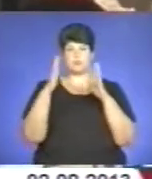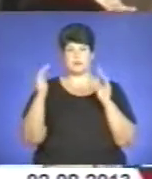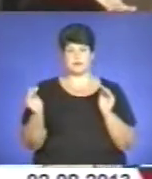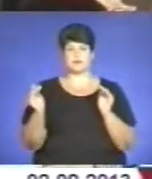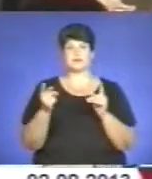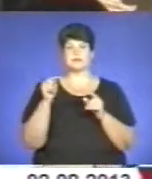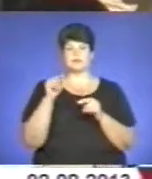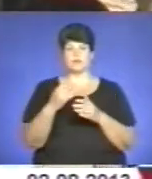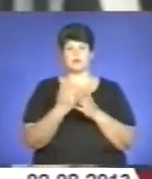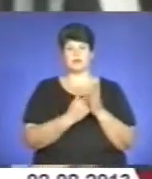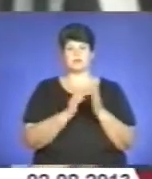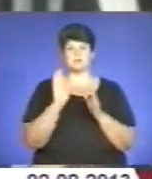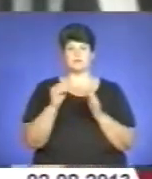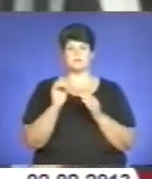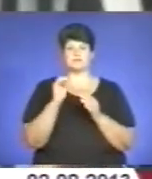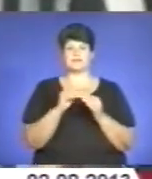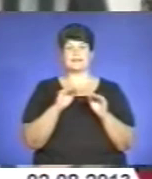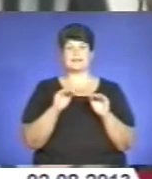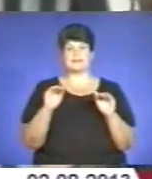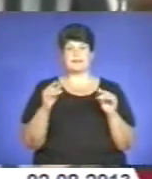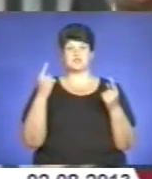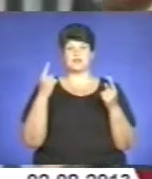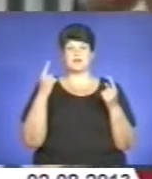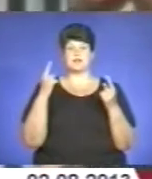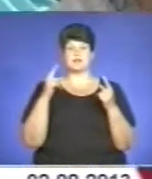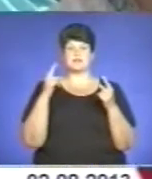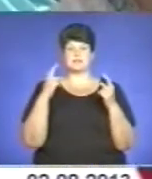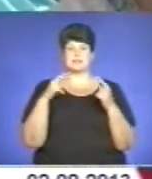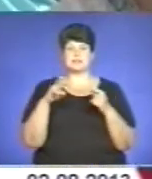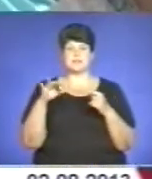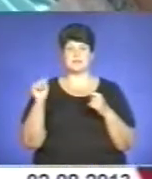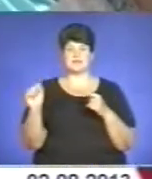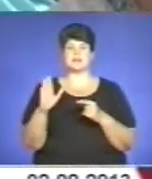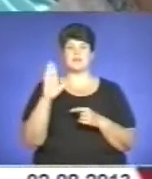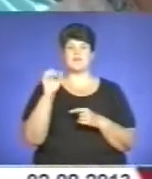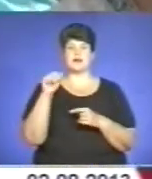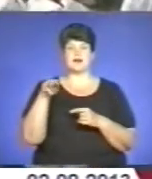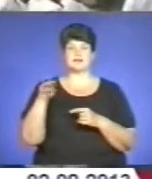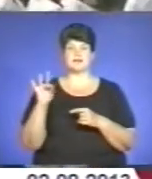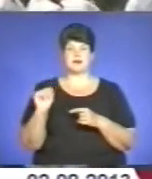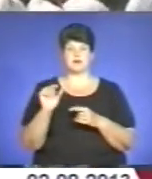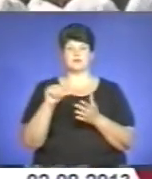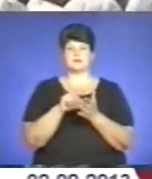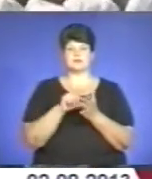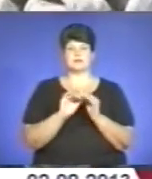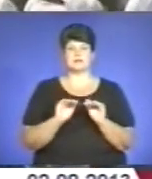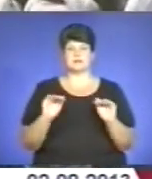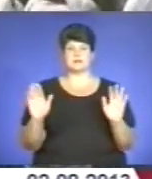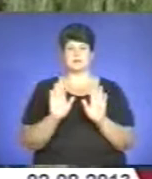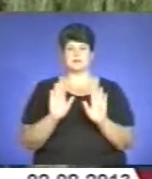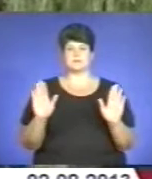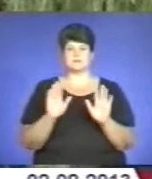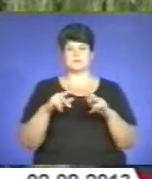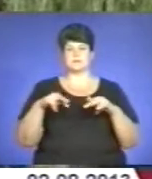програмі фестивалю цьогоріч і дитяча лемківська ватручка, виступи дитячих пісенних і танцювальних колективів та солістів.